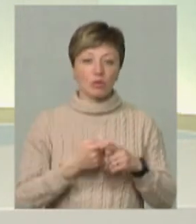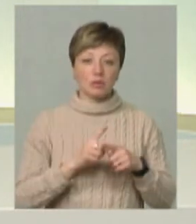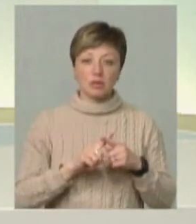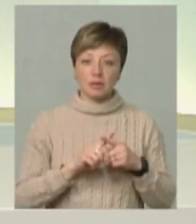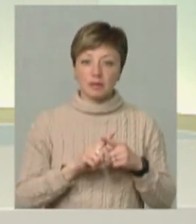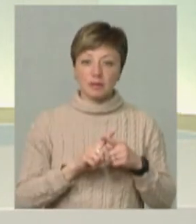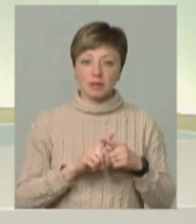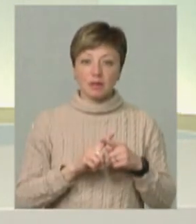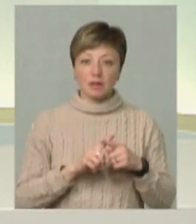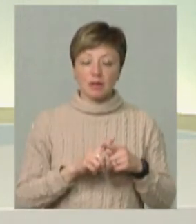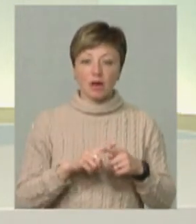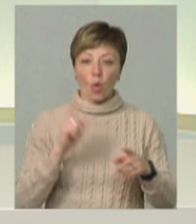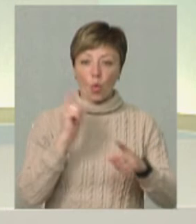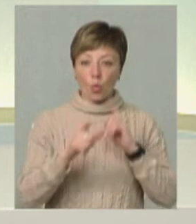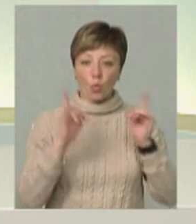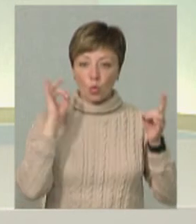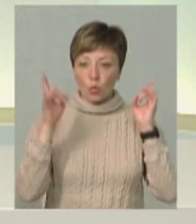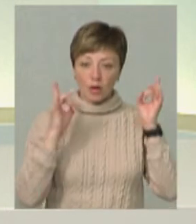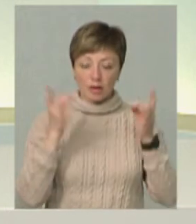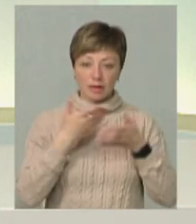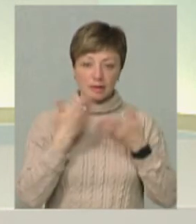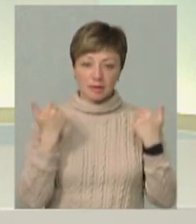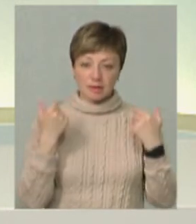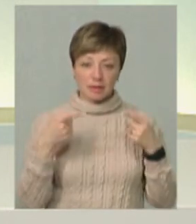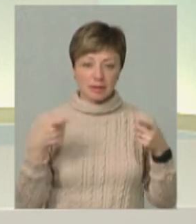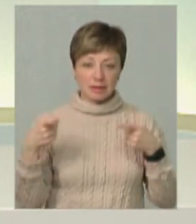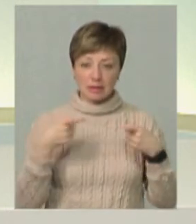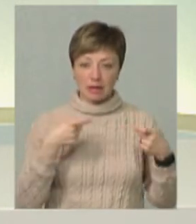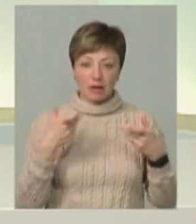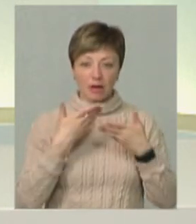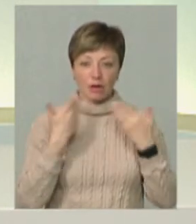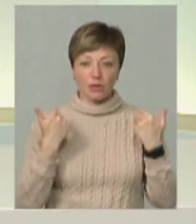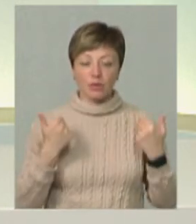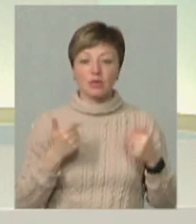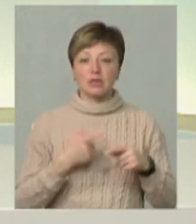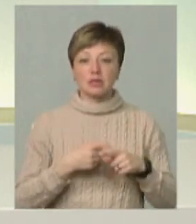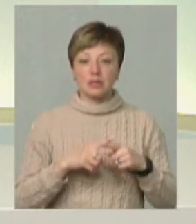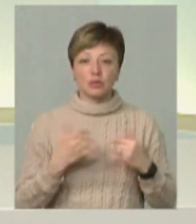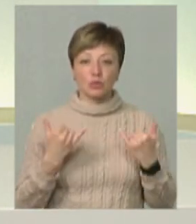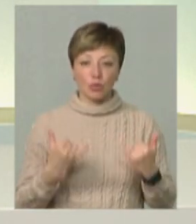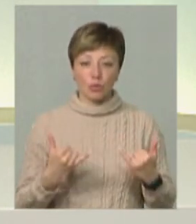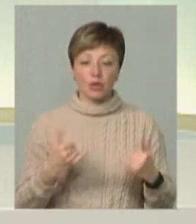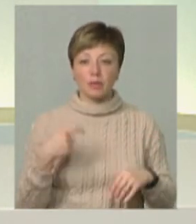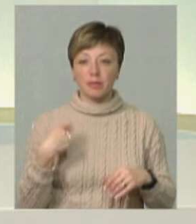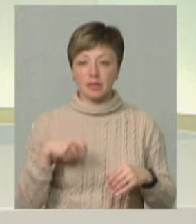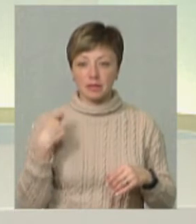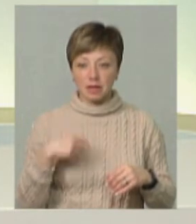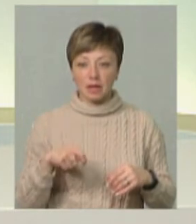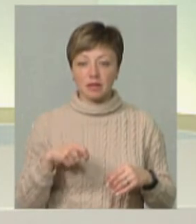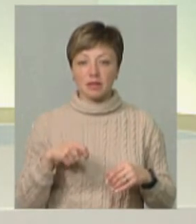і кулі над головою не літають, і інші речі. Все-таки це сьогодні і президент